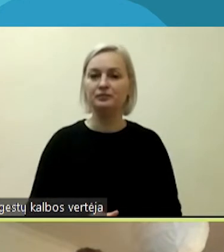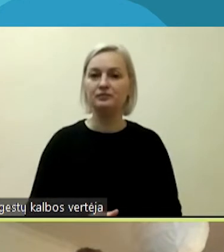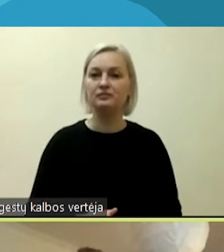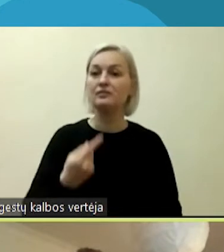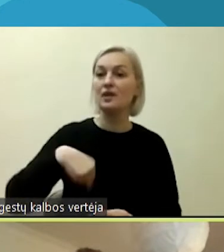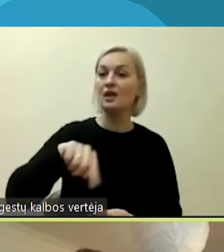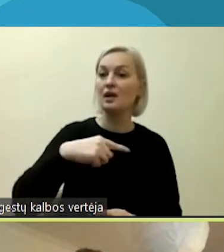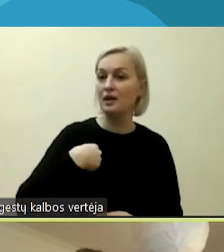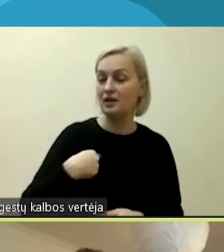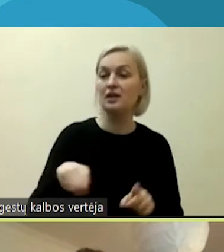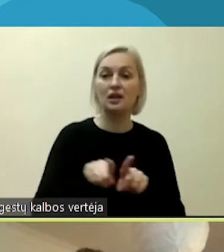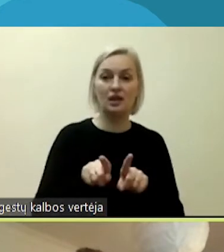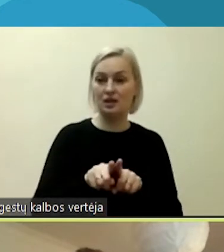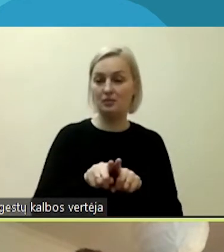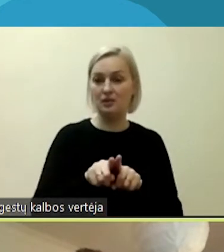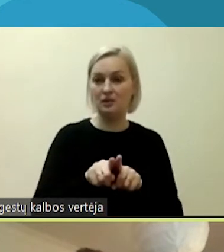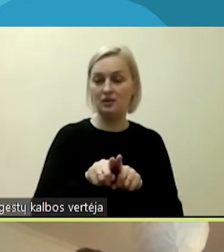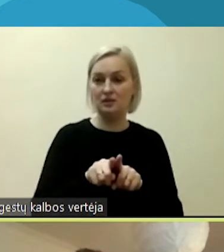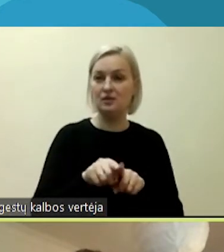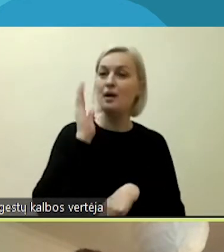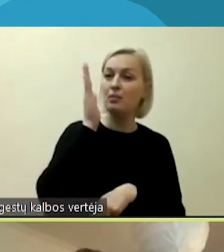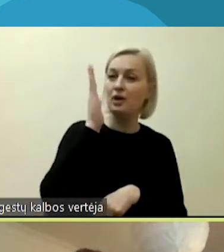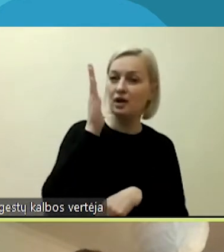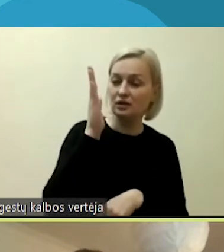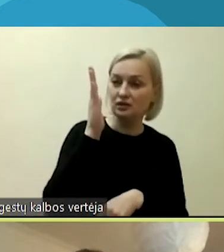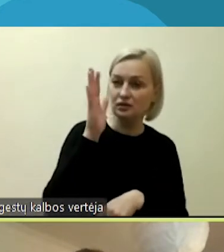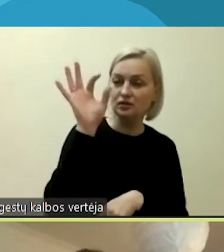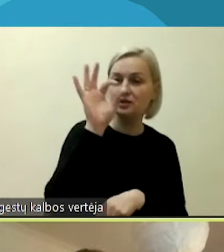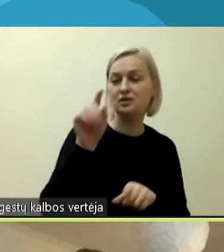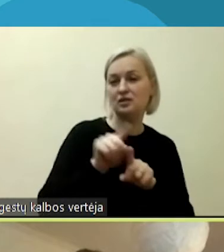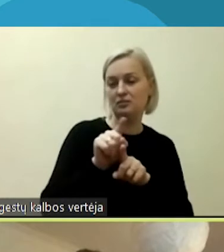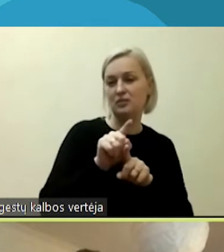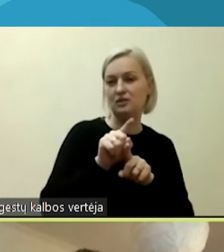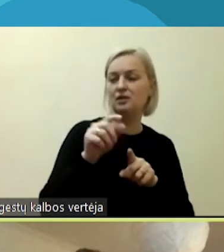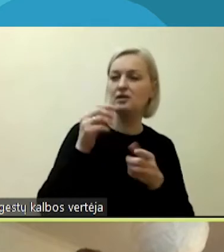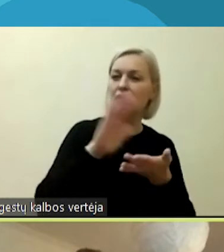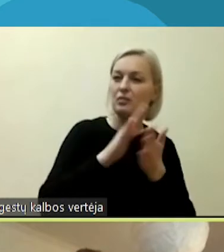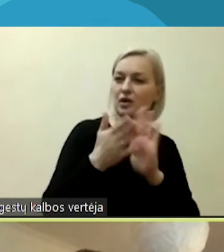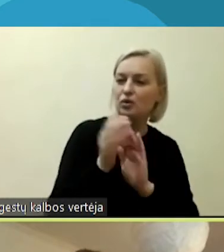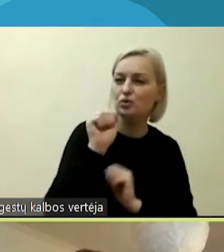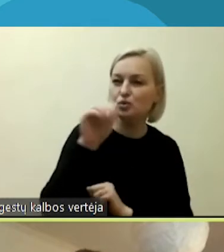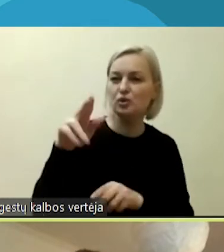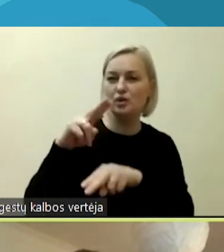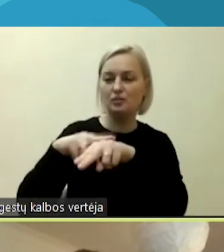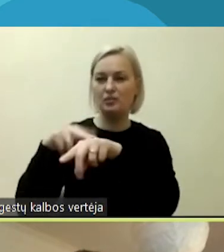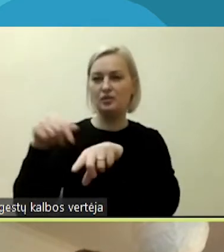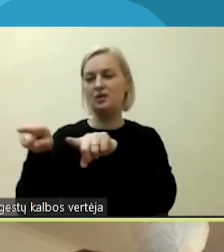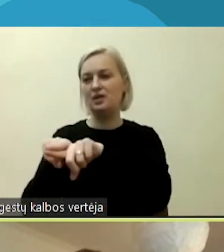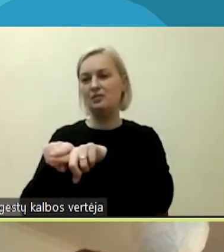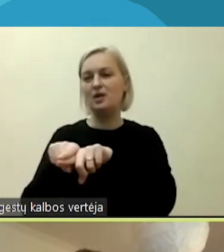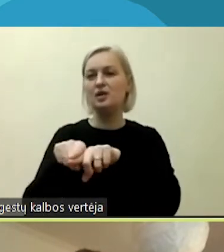Mes taip pat rengiame pranešimus policijai, taip pat ekrii, jungtinėms tautoms.